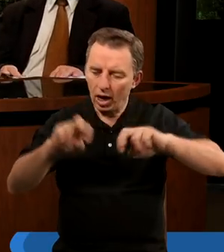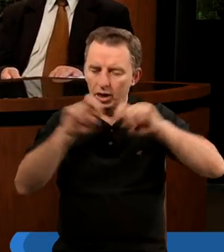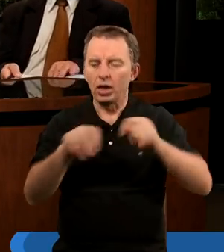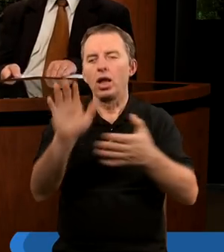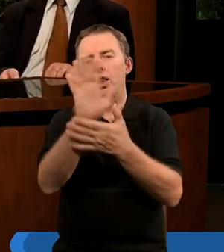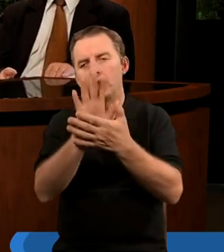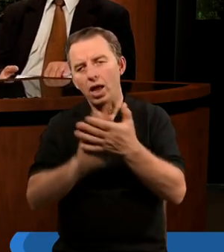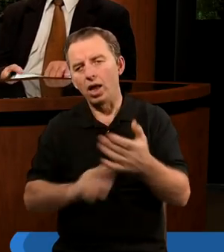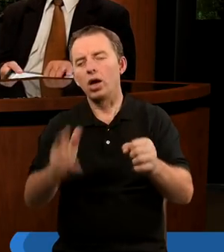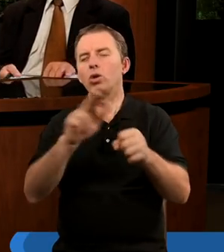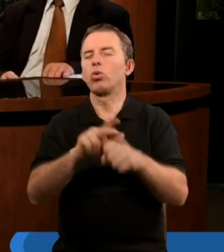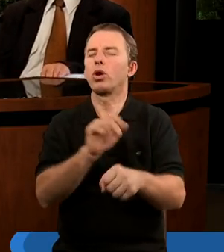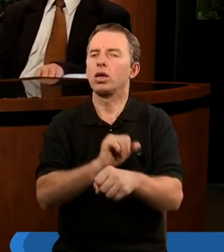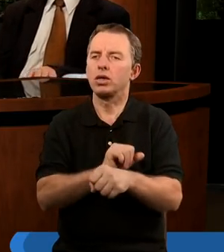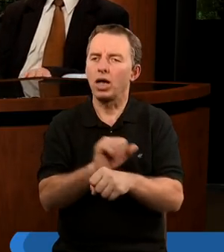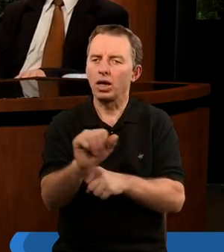każdy tekst, który jest